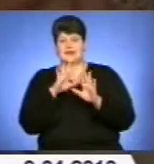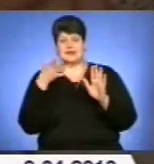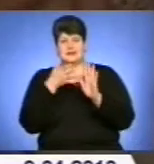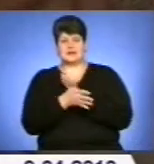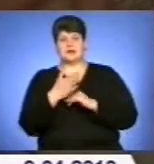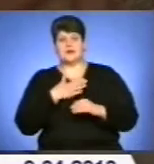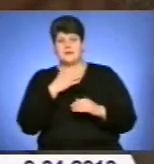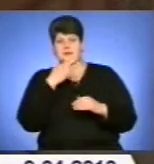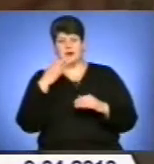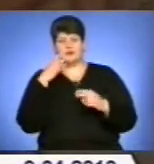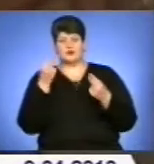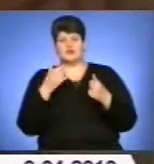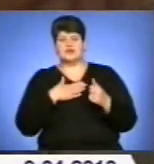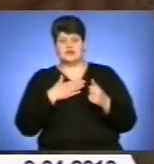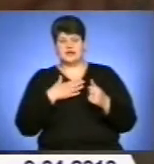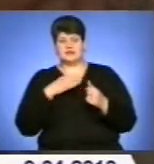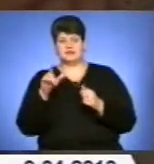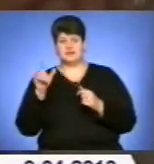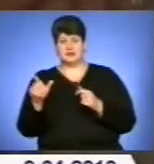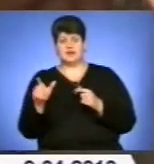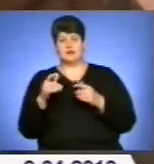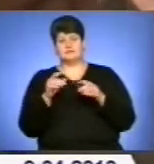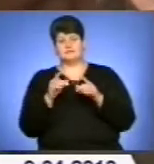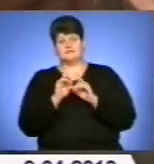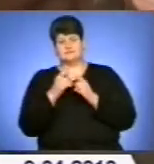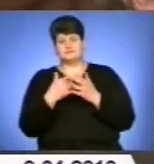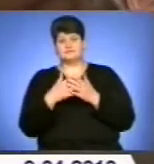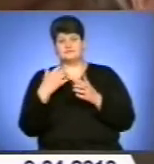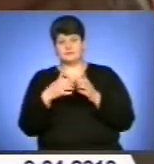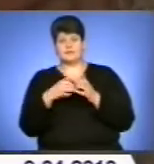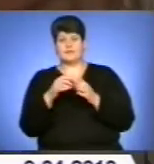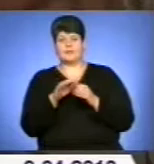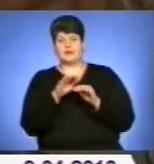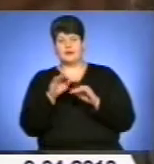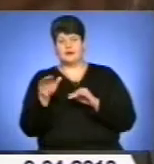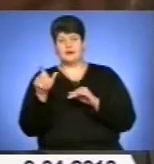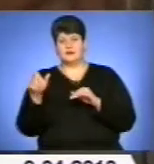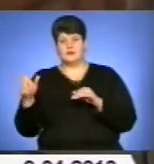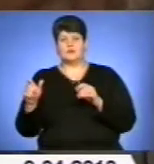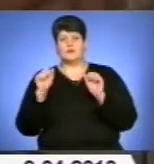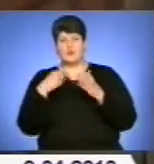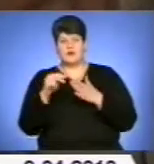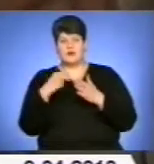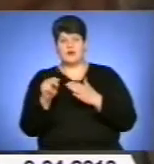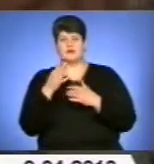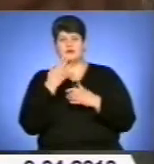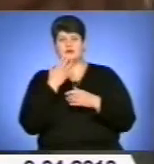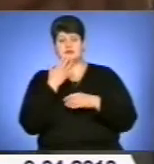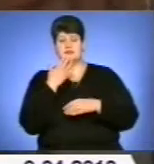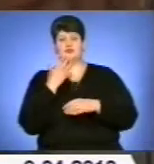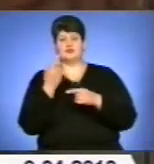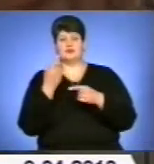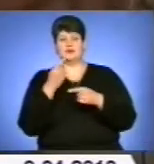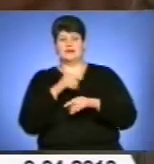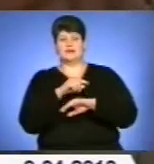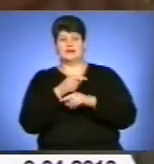наші сільгоспмашинострої виробники оселобливо середнього рівня купують за кордоном техніку в бушому використанні.